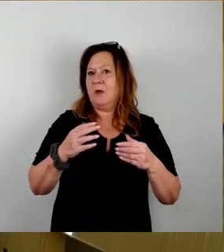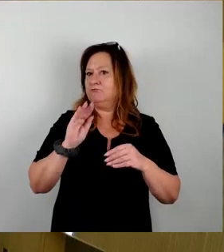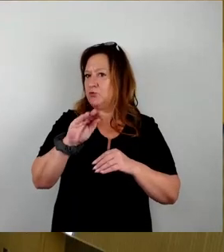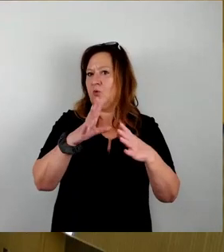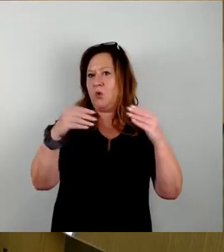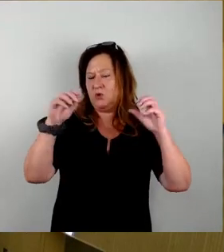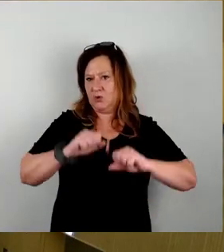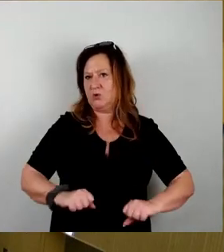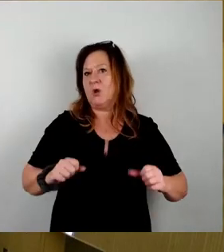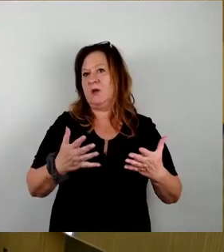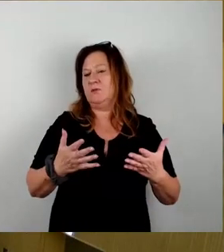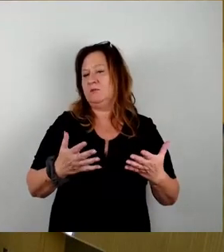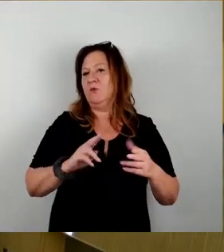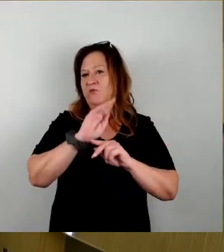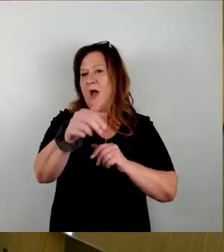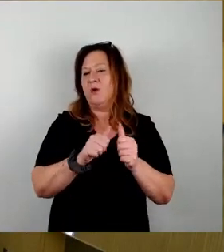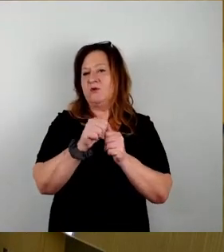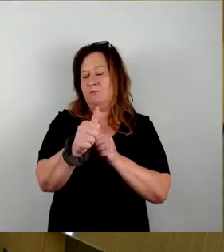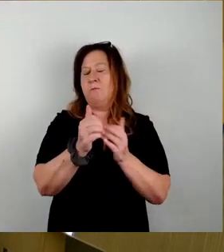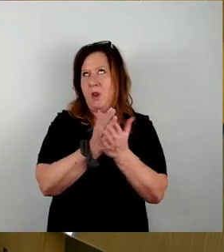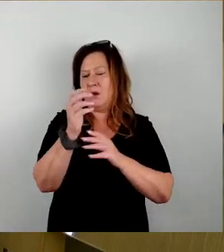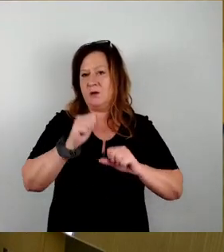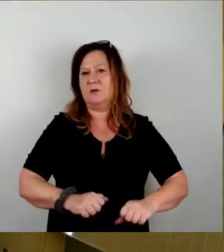Damit wird die aktuelle Stunde beendet.